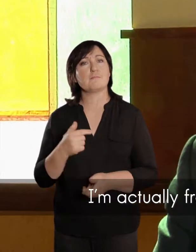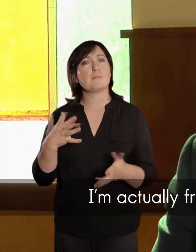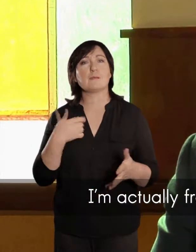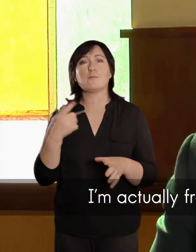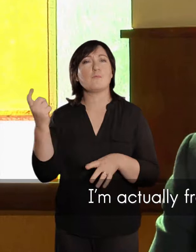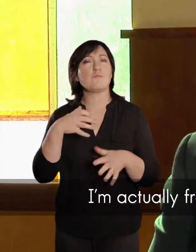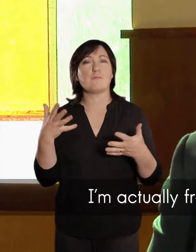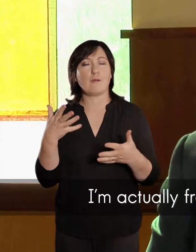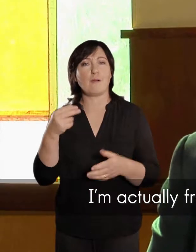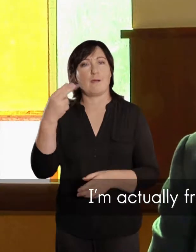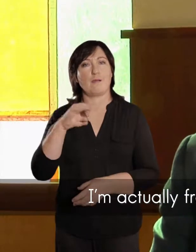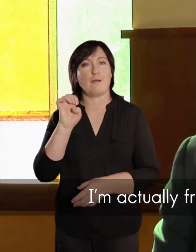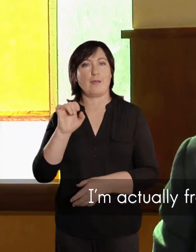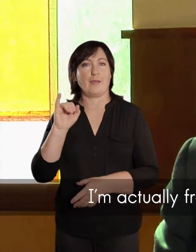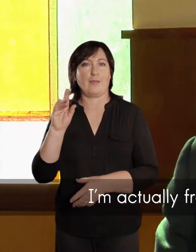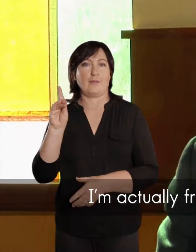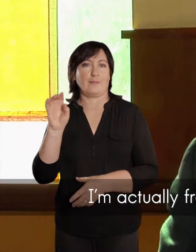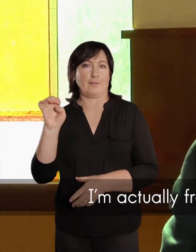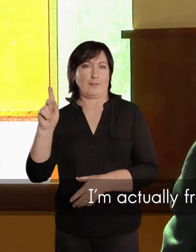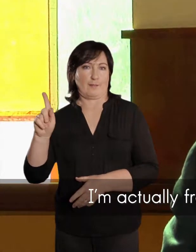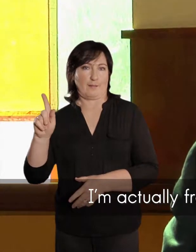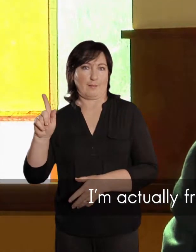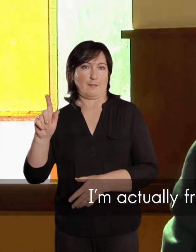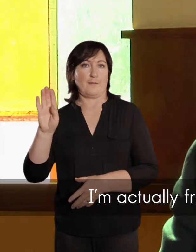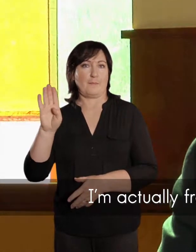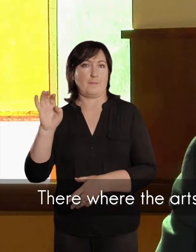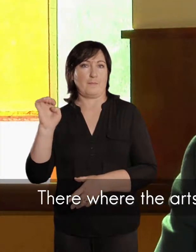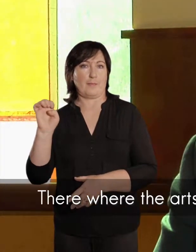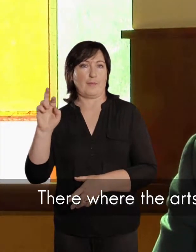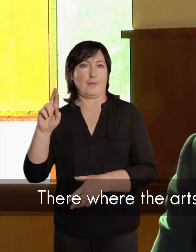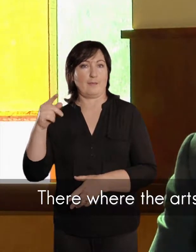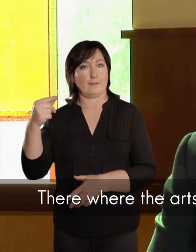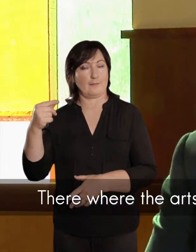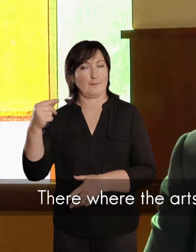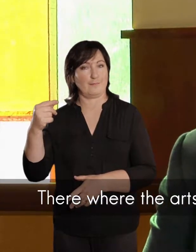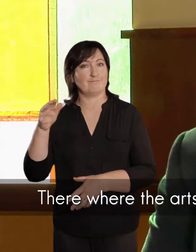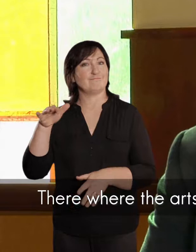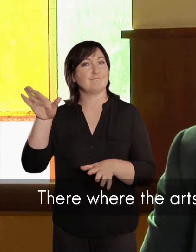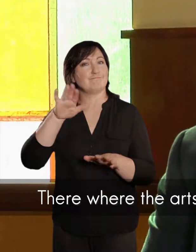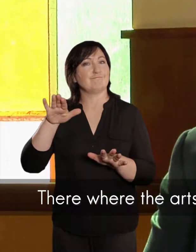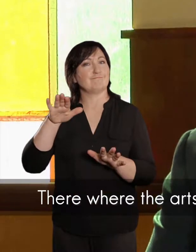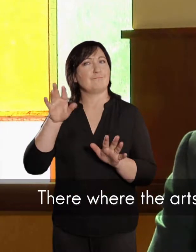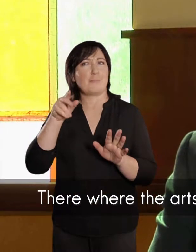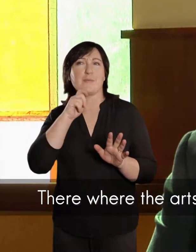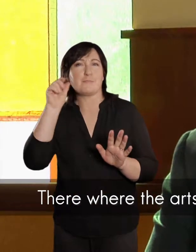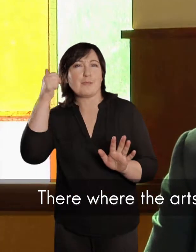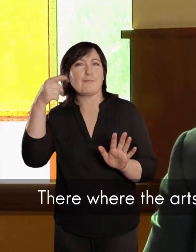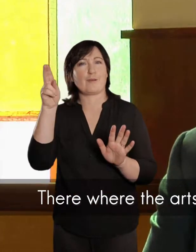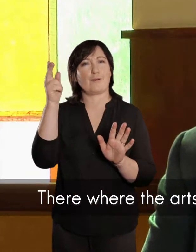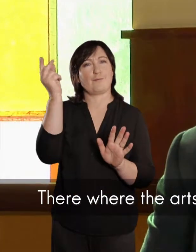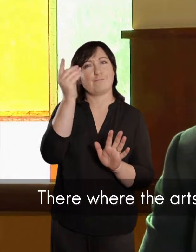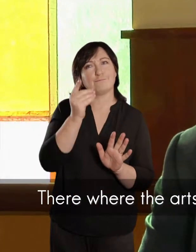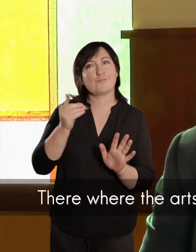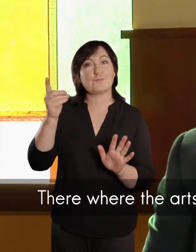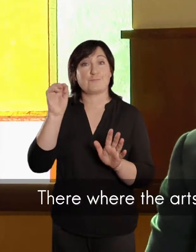eindelijk, Zuidkapenaar, kom daar uit Heidelberg uit, daar waar die, kunste, baie